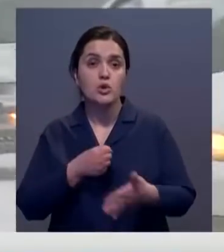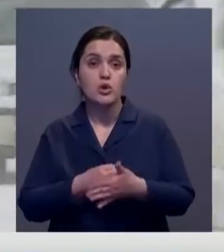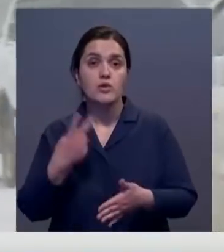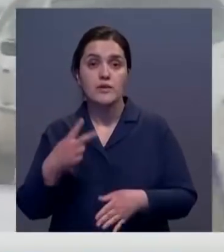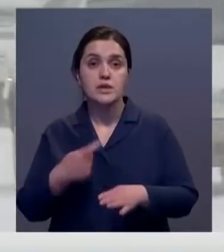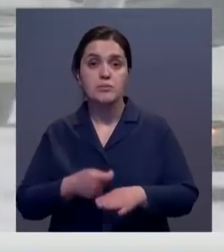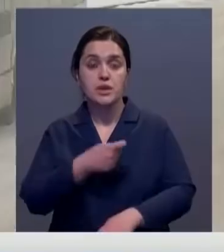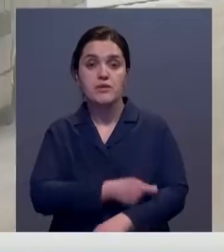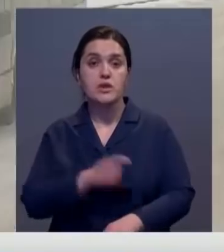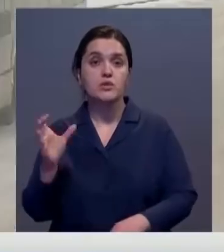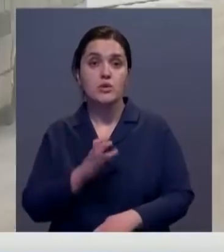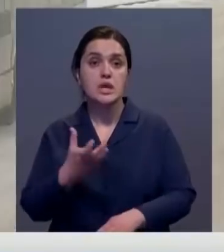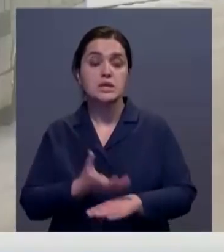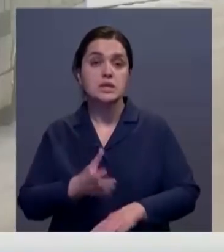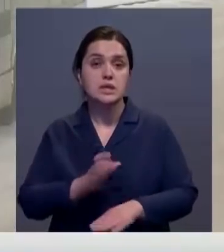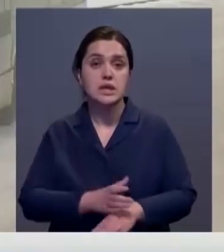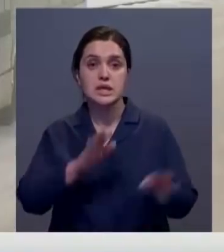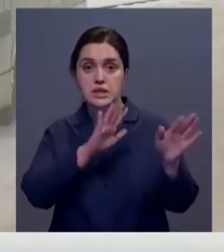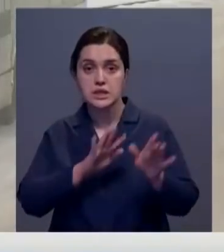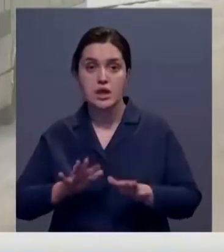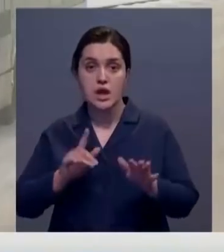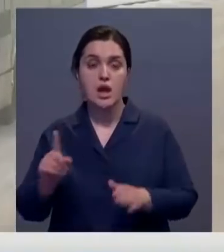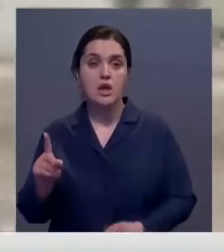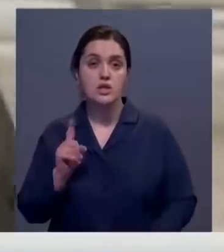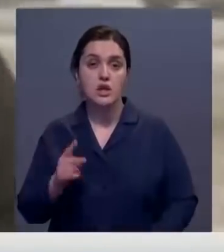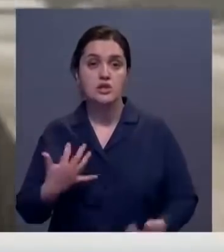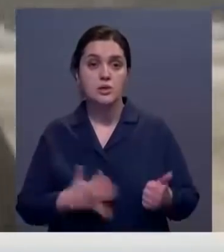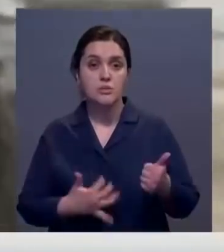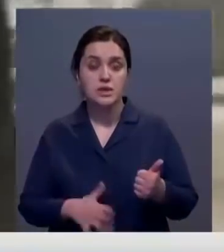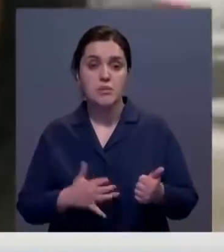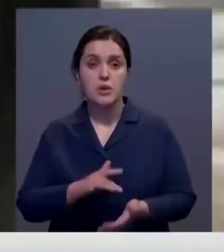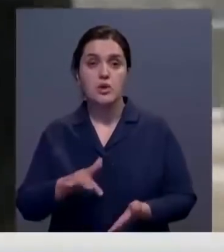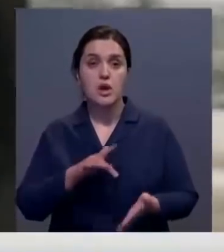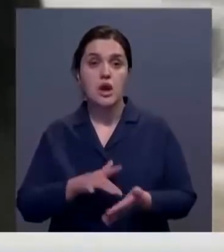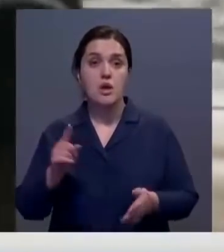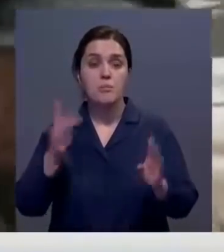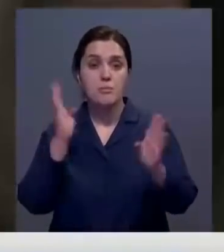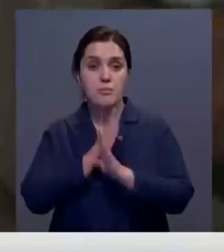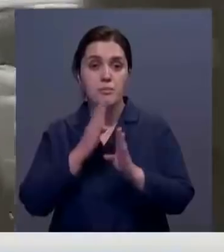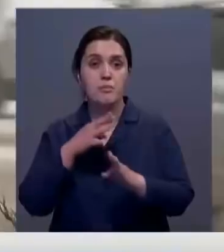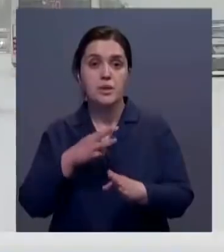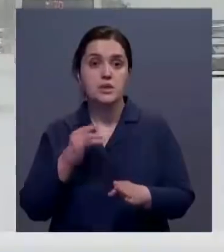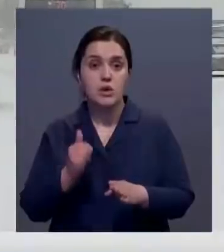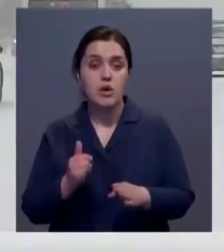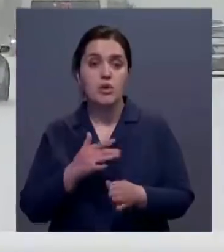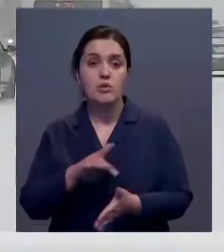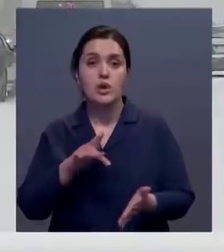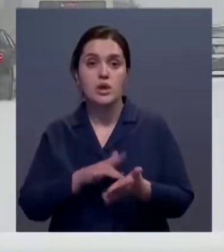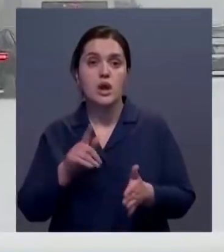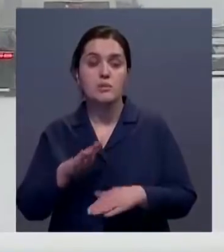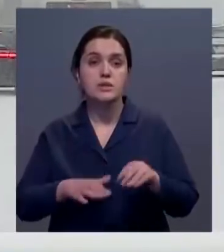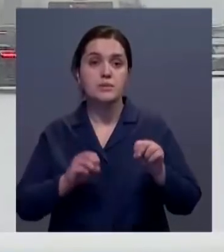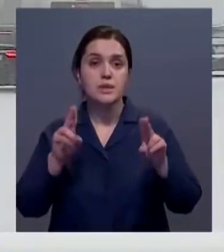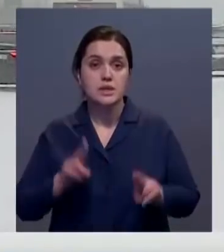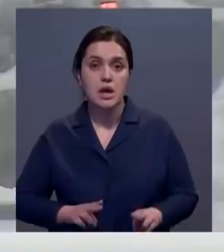будут достигать 20 метров в секунду. Сильный снег синоптики ожидают в Жамбулском регионе. Что касается погоды в Мангостаусском регионе,